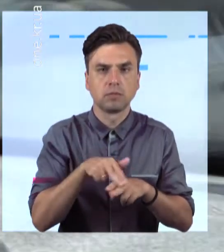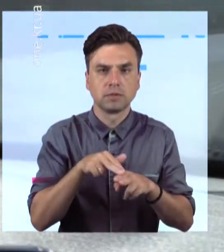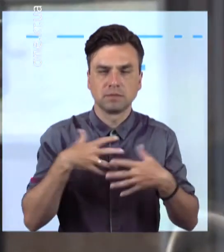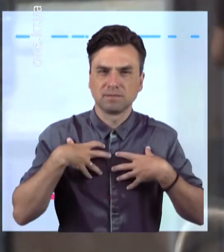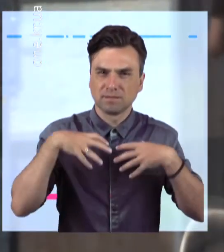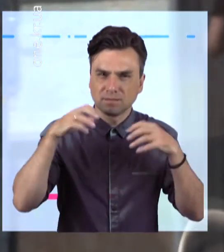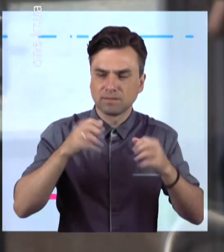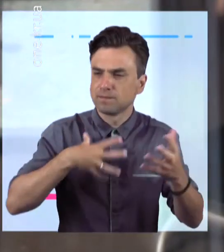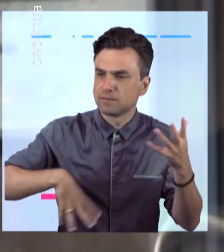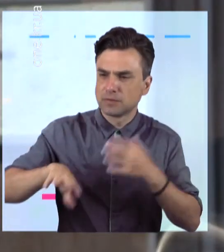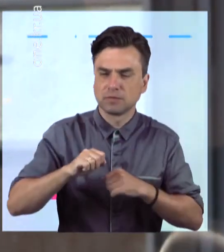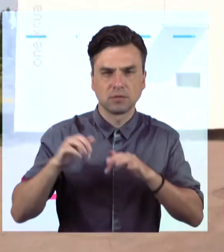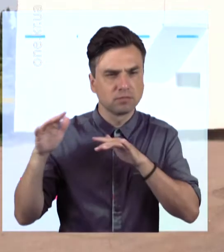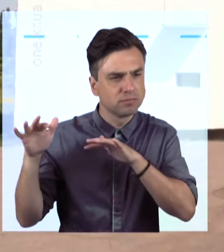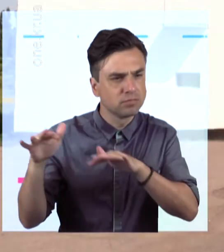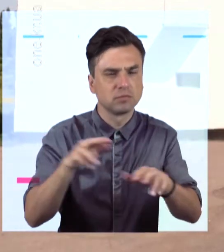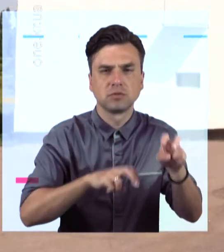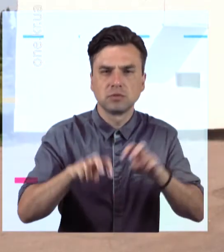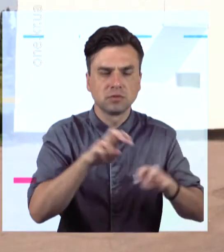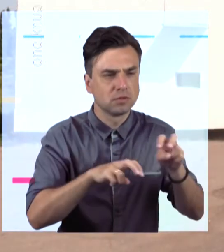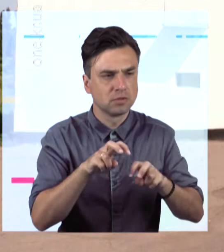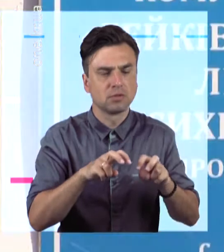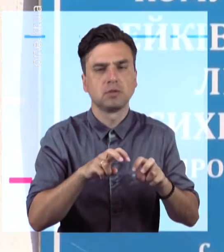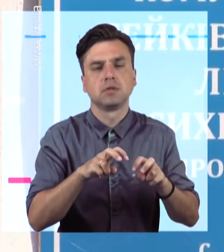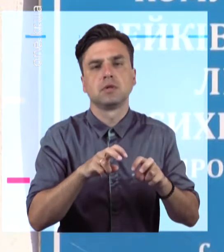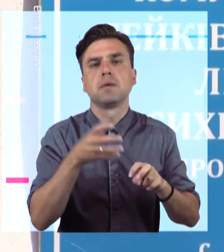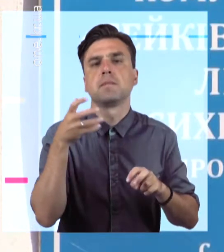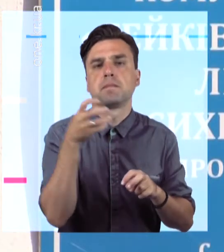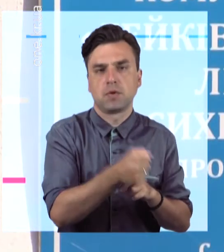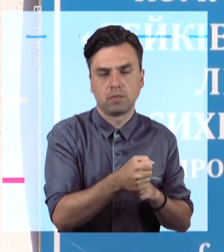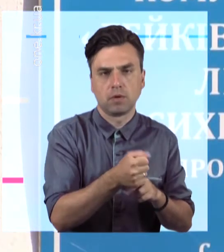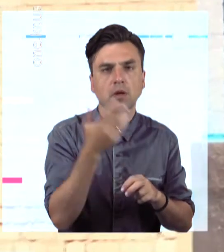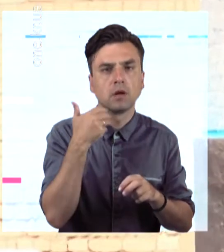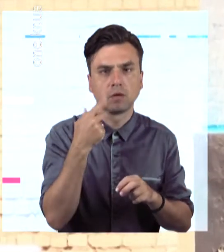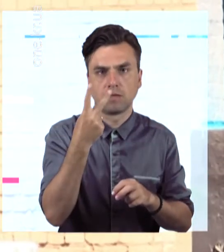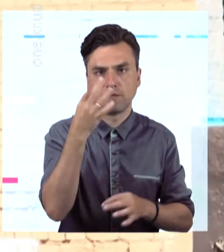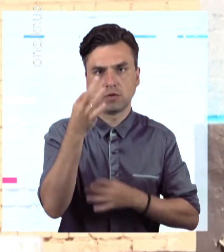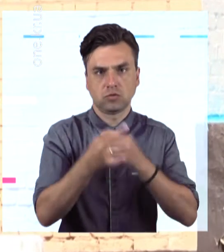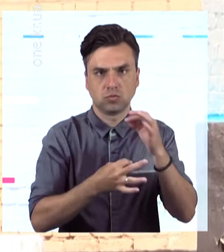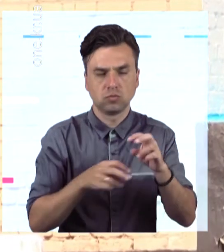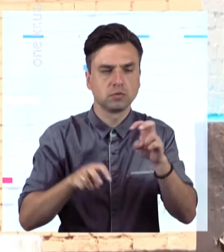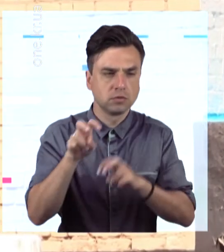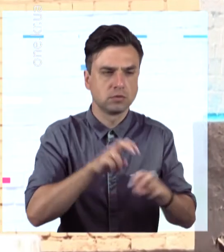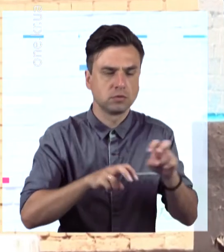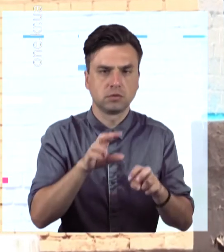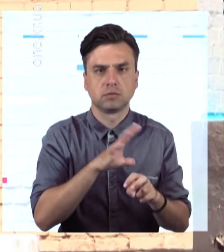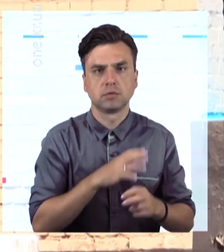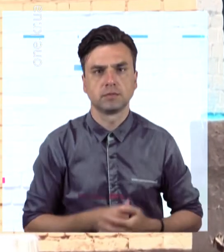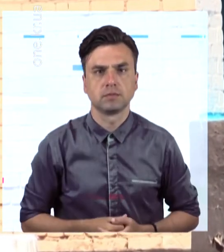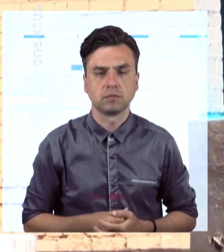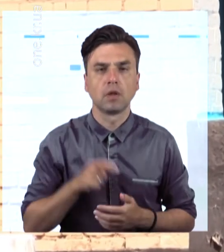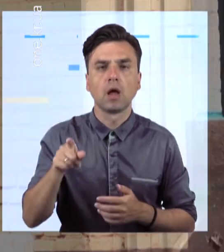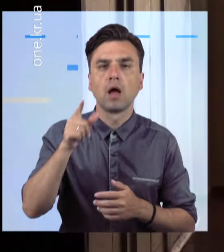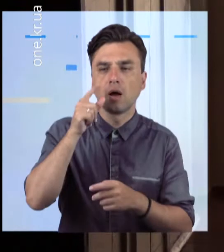поліція кинула усі сили. Затримали небезпечного та агресивного втікача через дві доби після того, як він вбив 54